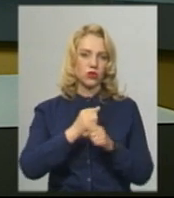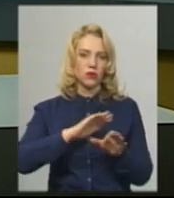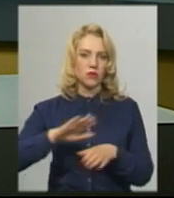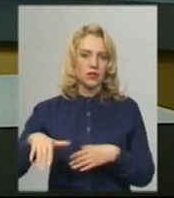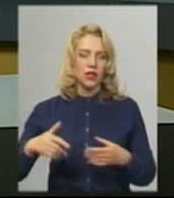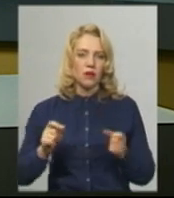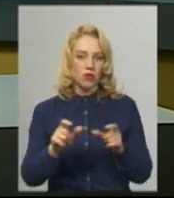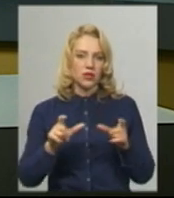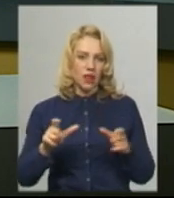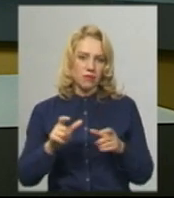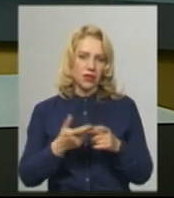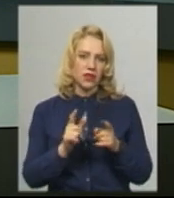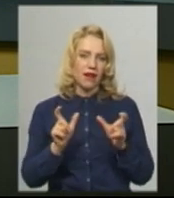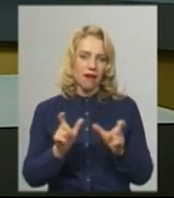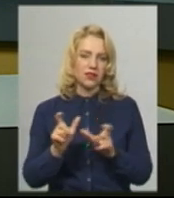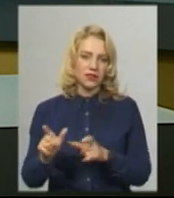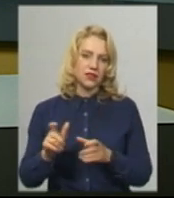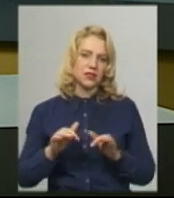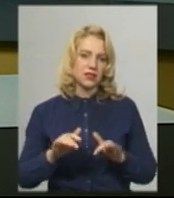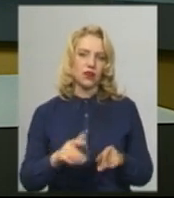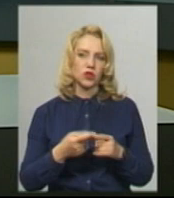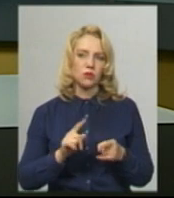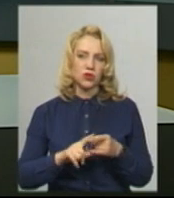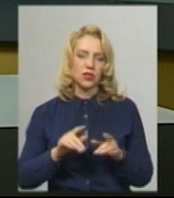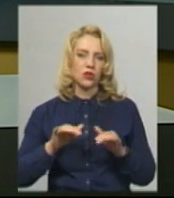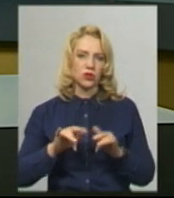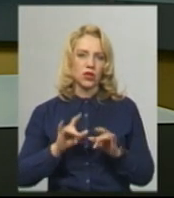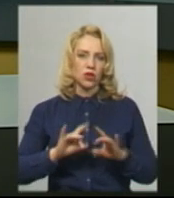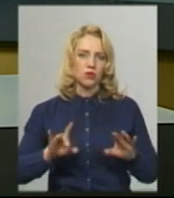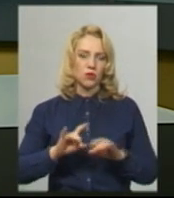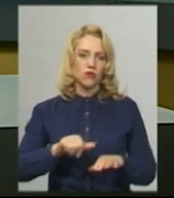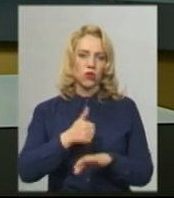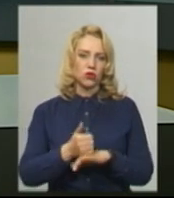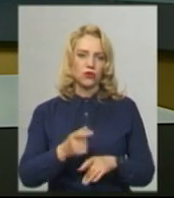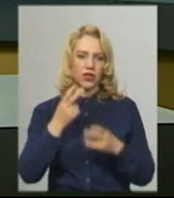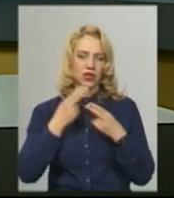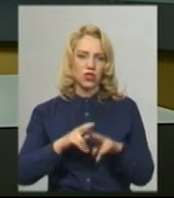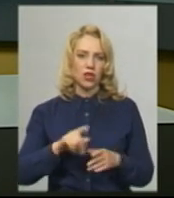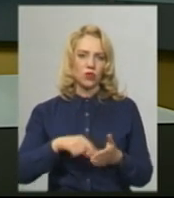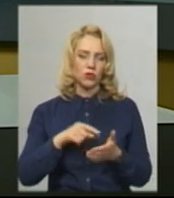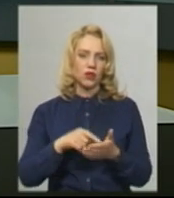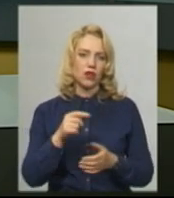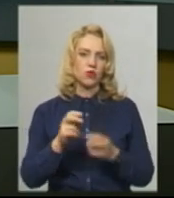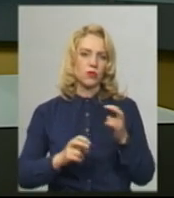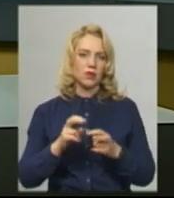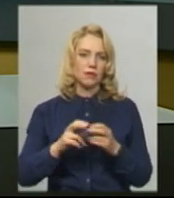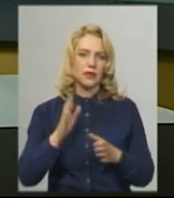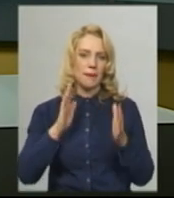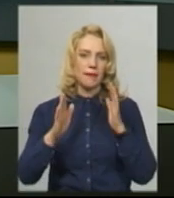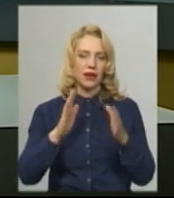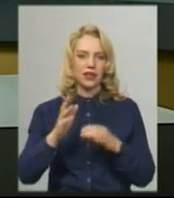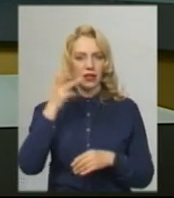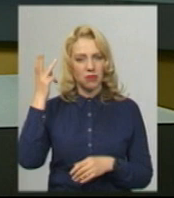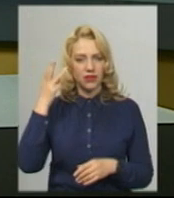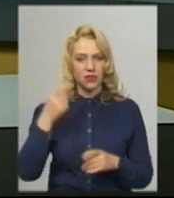пославлення карантинних заходів. Про це Суспільному розповів головний інженер комунального підприємства парк і сквери міста Хмельницького